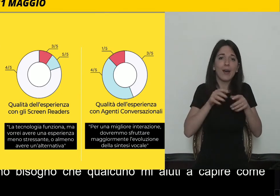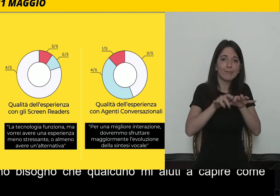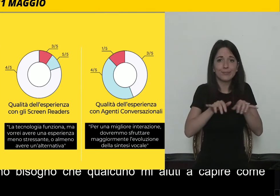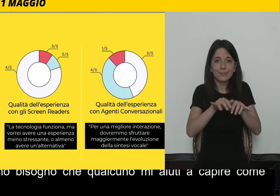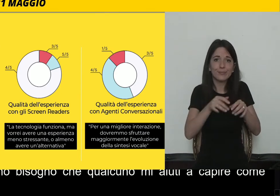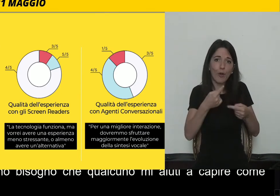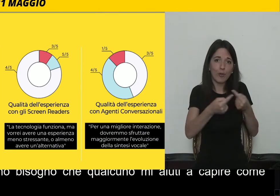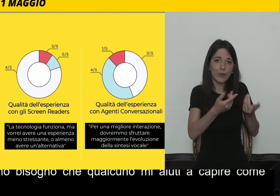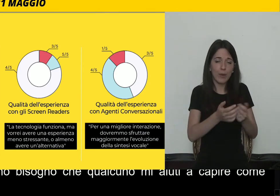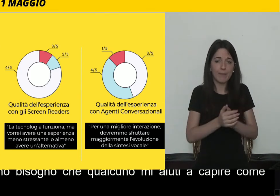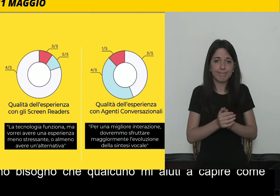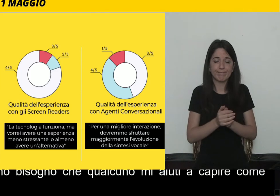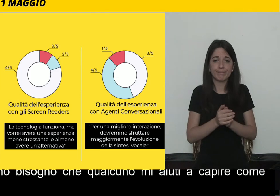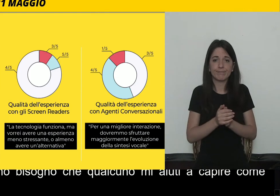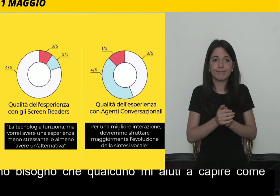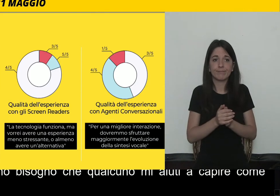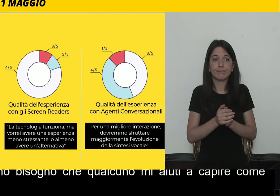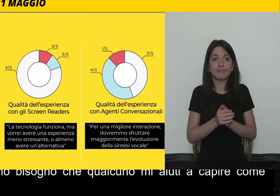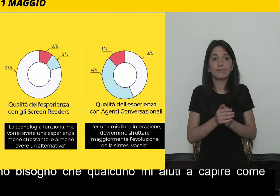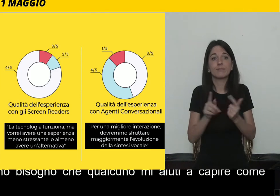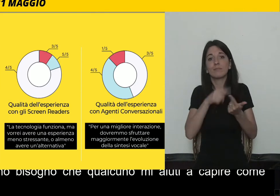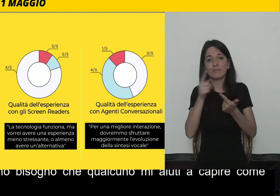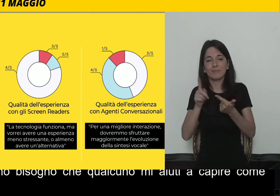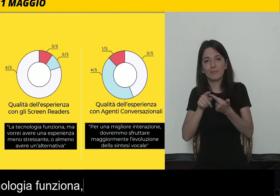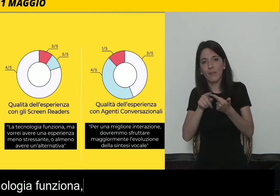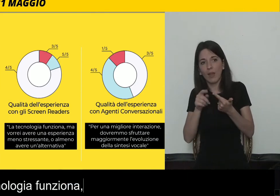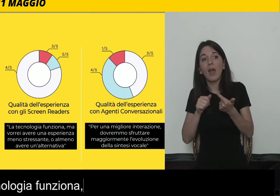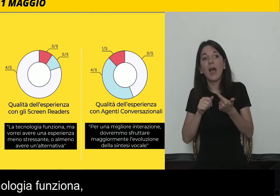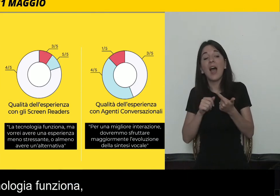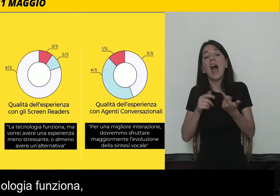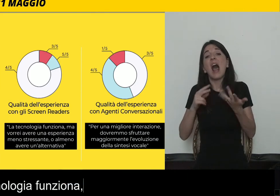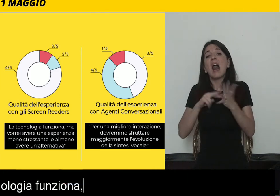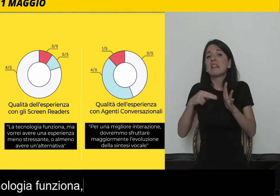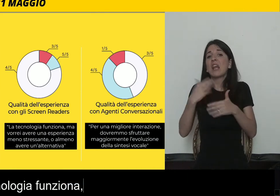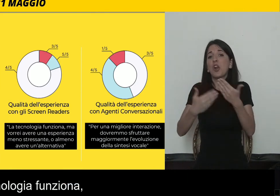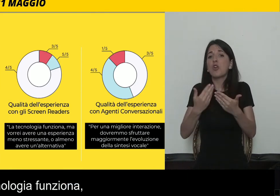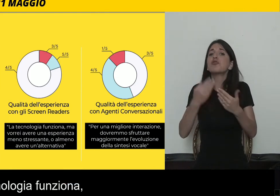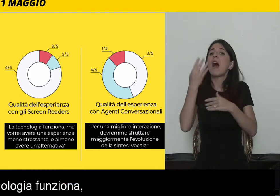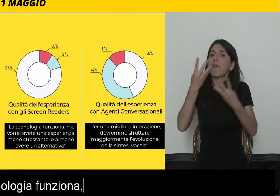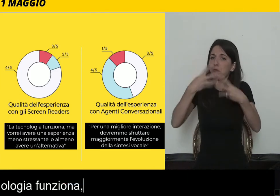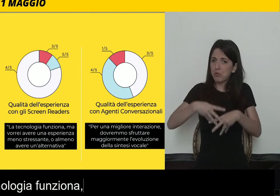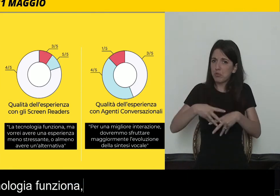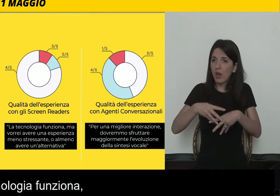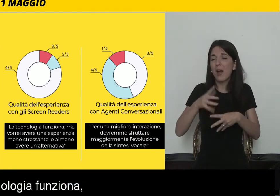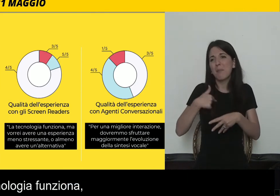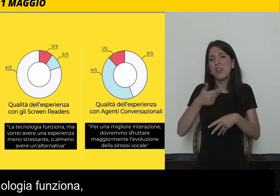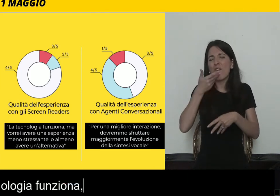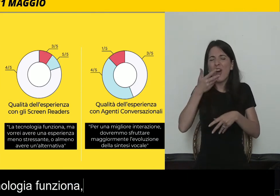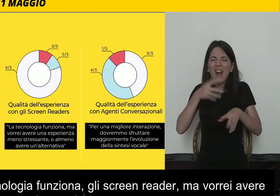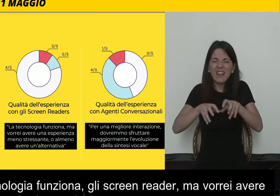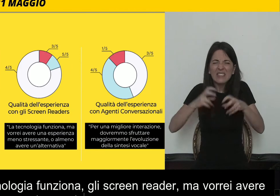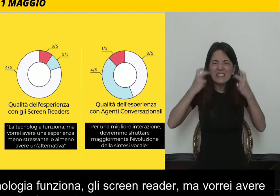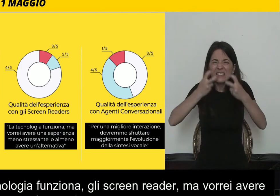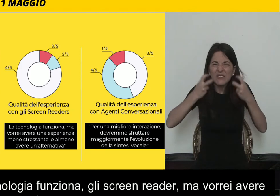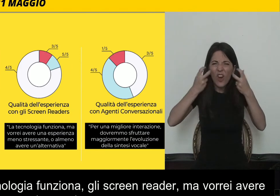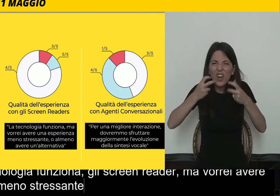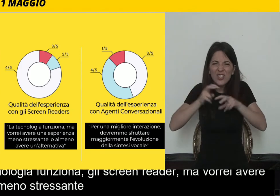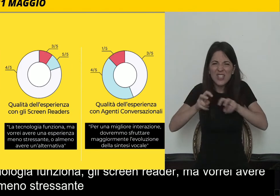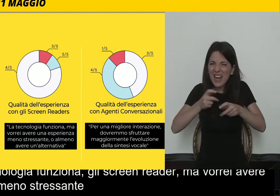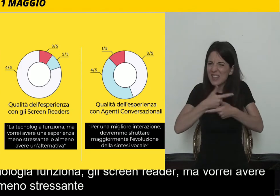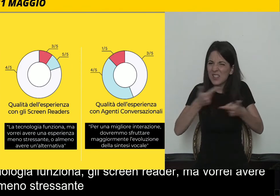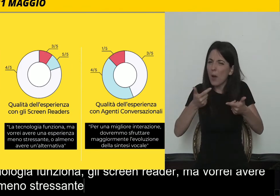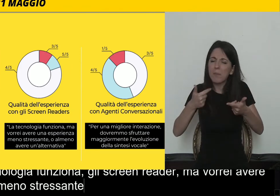riferiva agli screen reader, ma vorrei avere un'esperienza meno stressante o almeno avere un'alternativa. Alcuni ci hanno